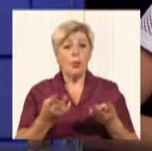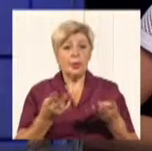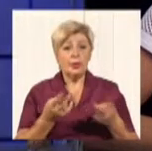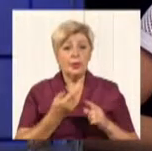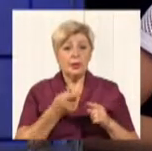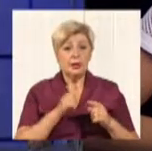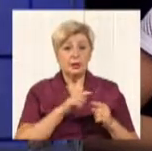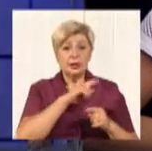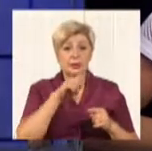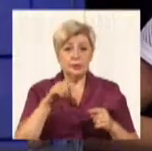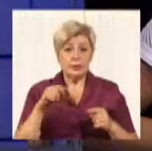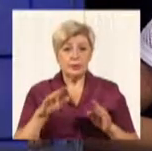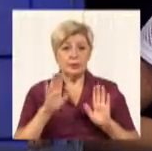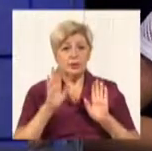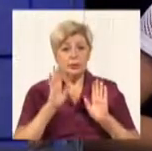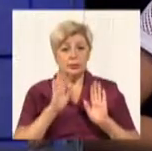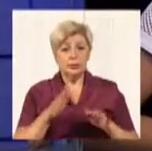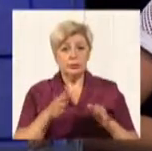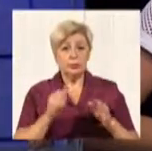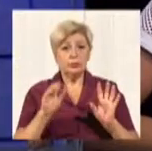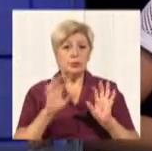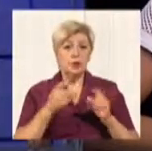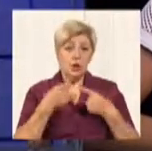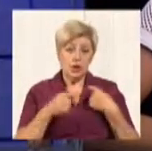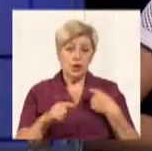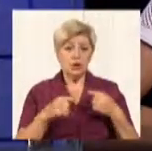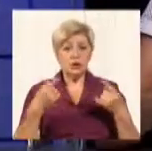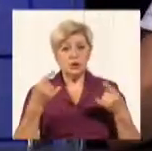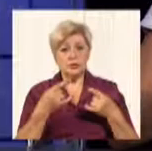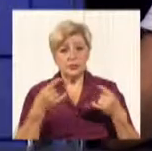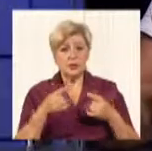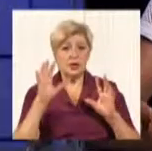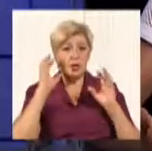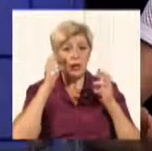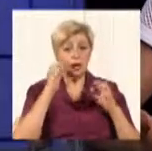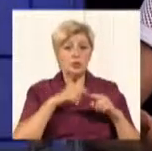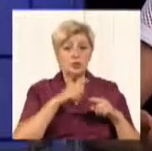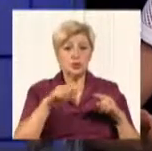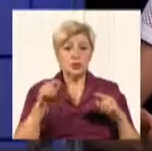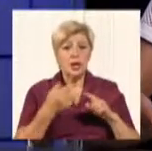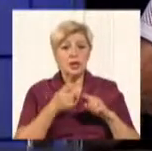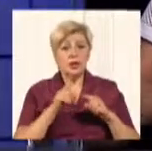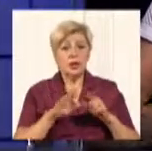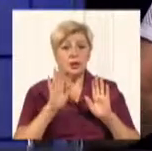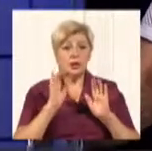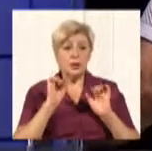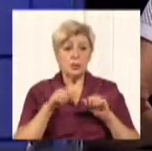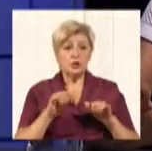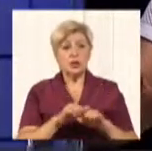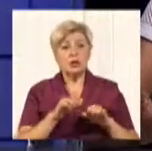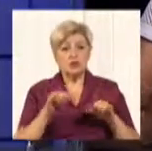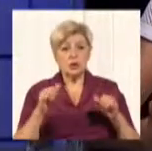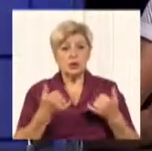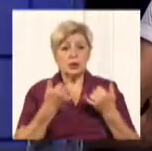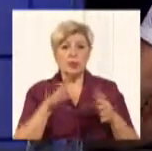хвилях можна буде прорахувати інші телевізійні і радіочастоти, які можуть просто розширити можливість для мовників отримати